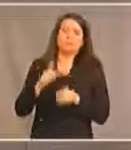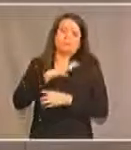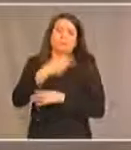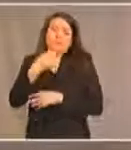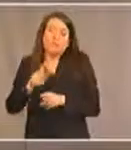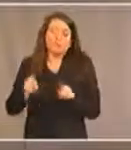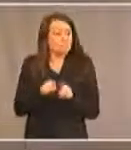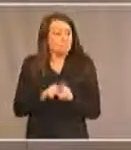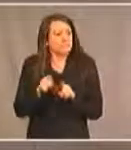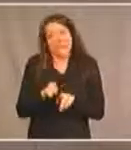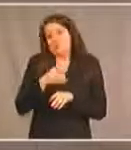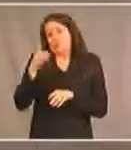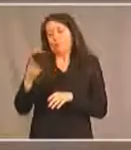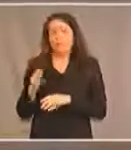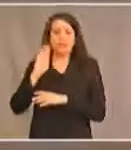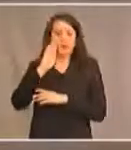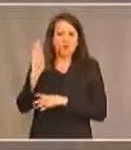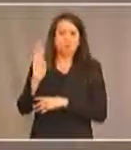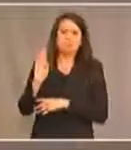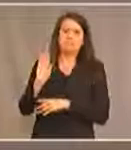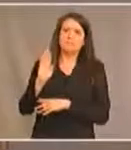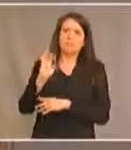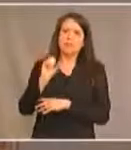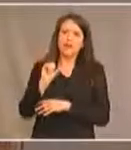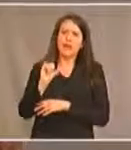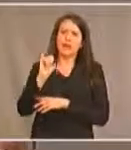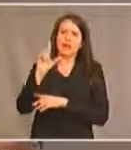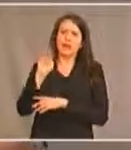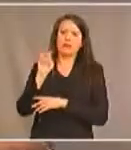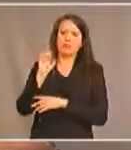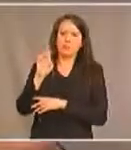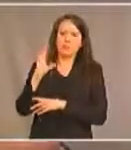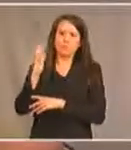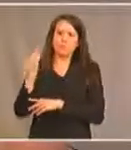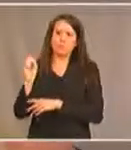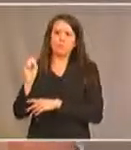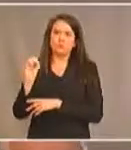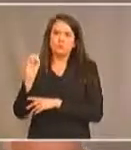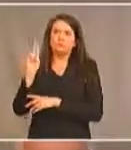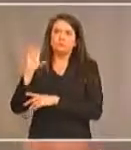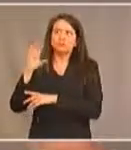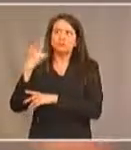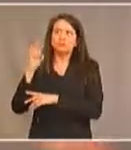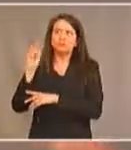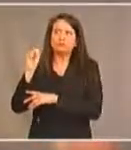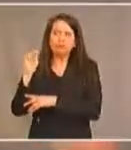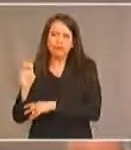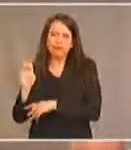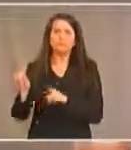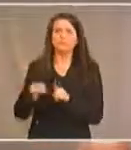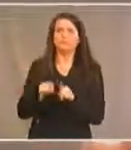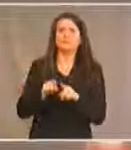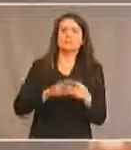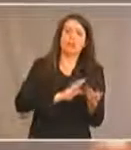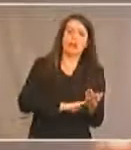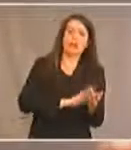le chef Elmer Couchane et à ma gauche, la chef Candles Paul de la